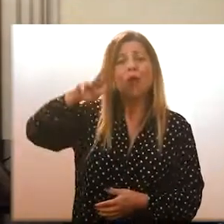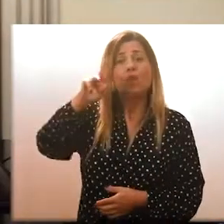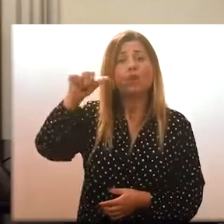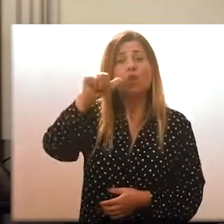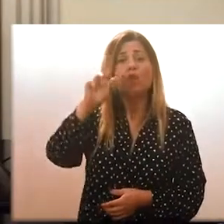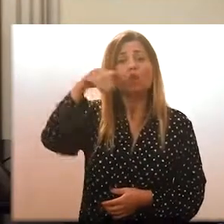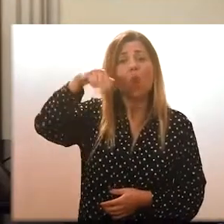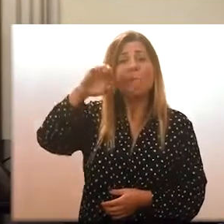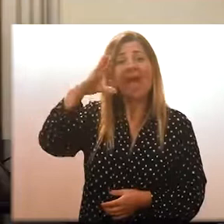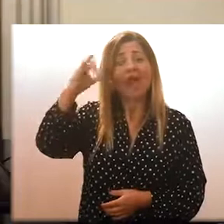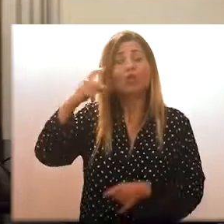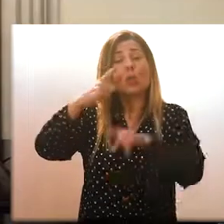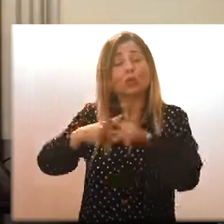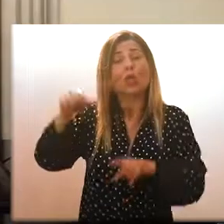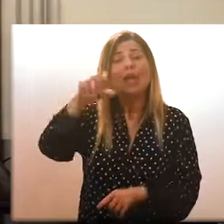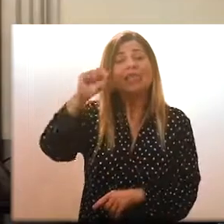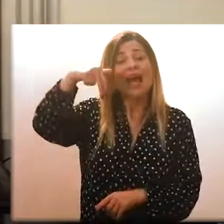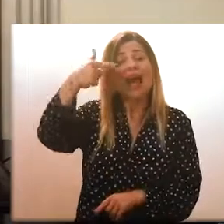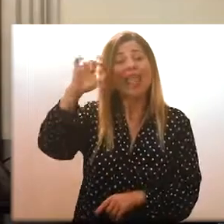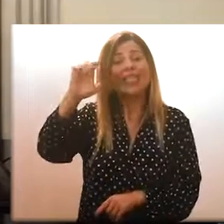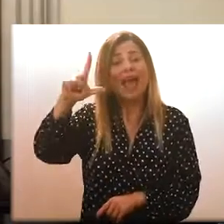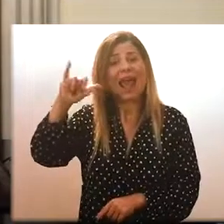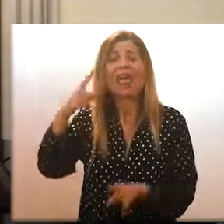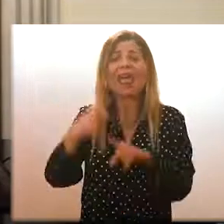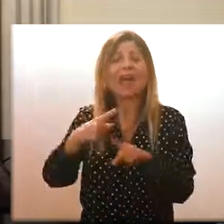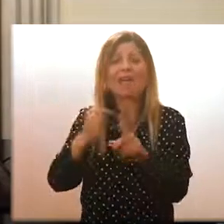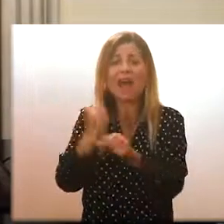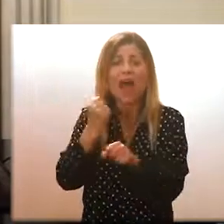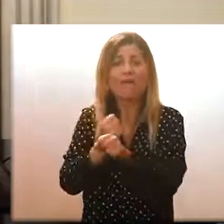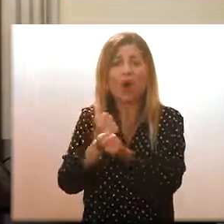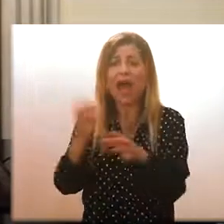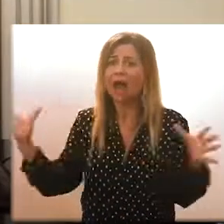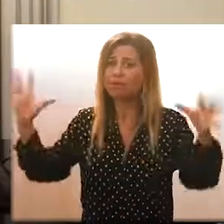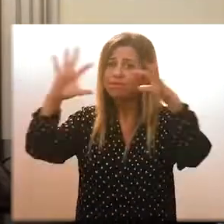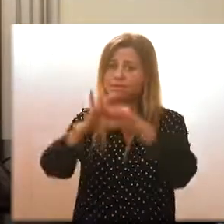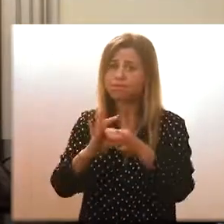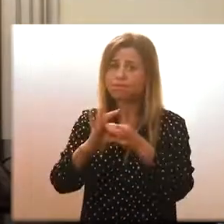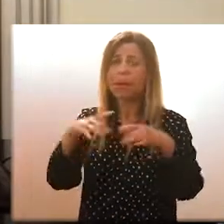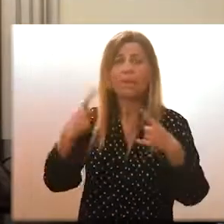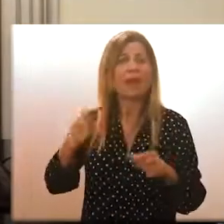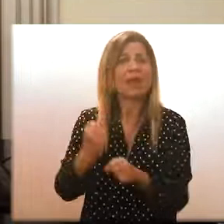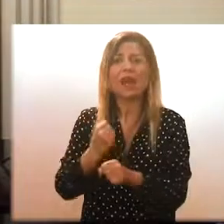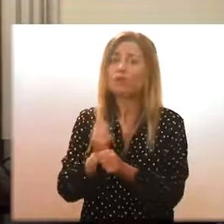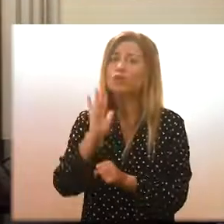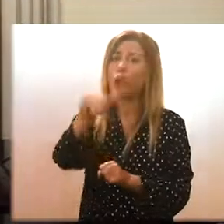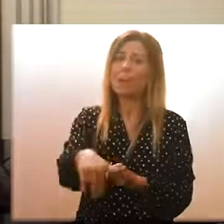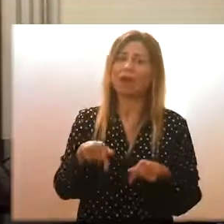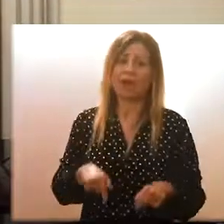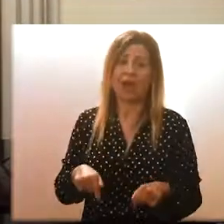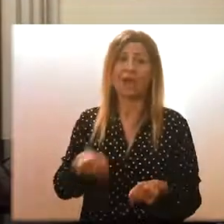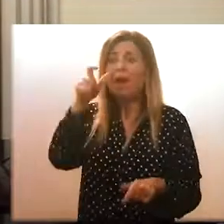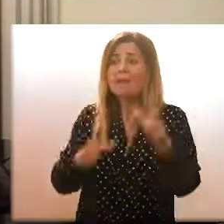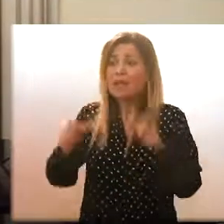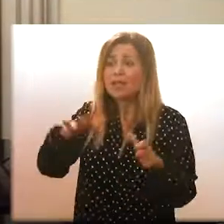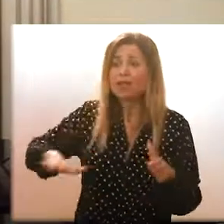Santelli si mettano in contatto e risolvano il prima possibile questo impasse. Più queste persone rimarranno